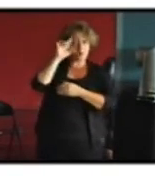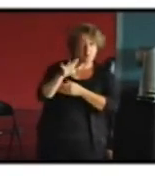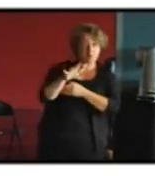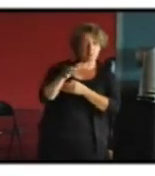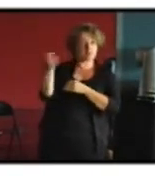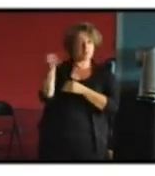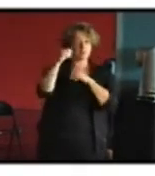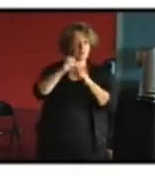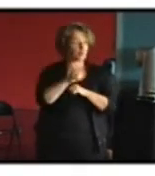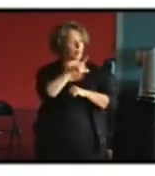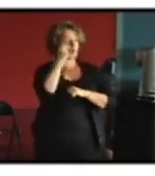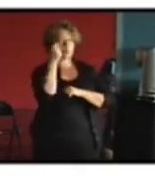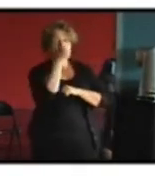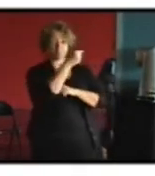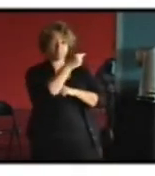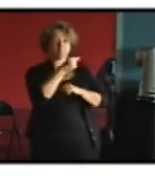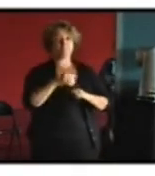oui monsieur oui tenez